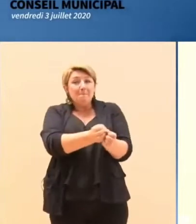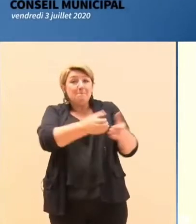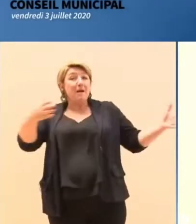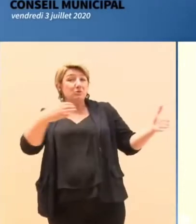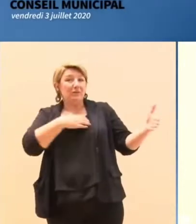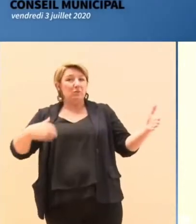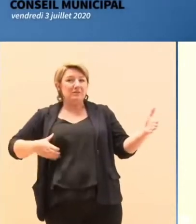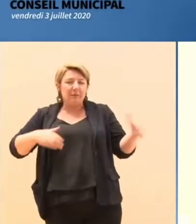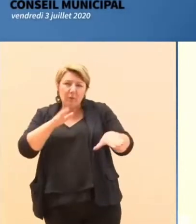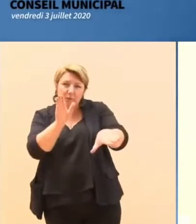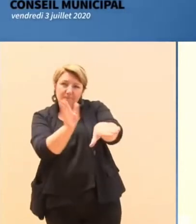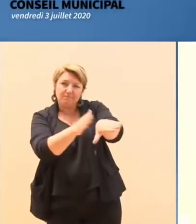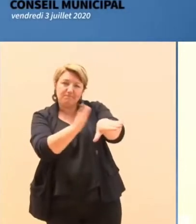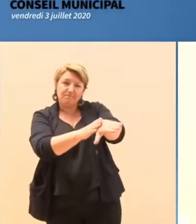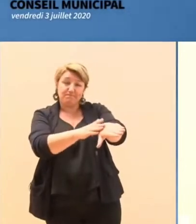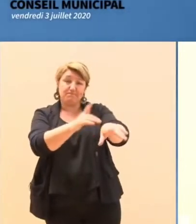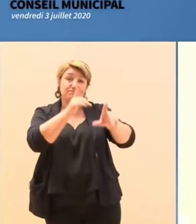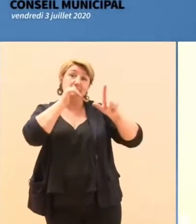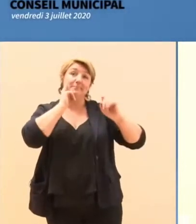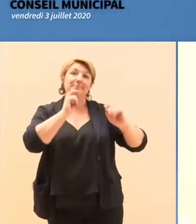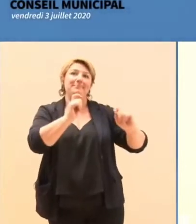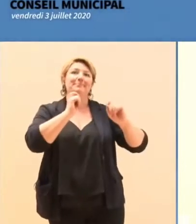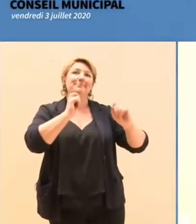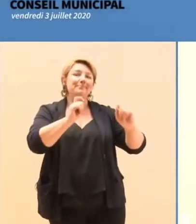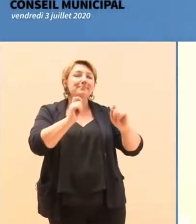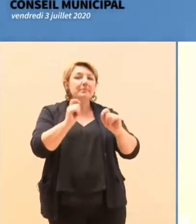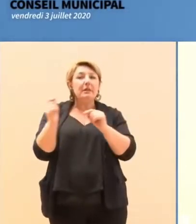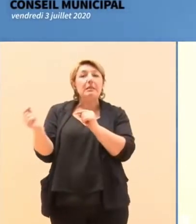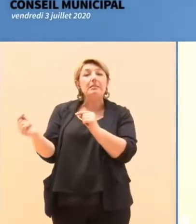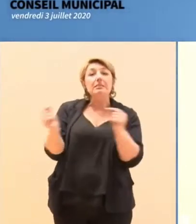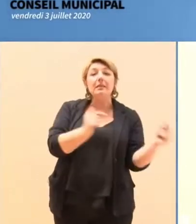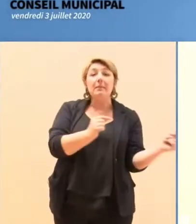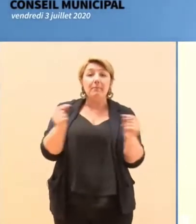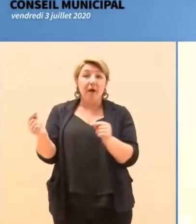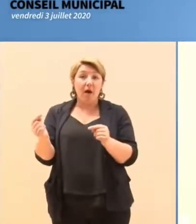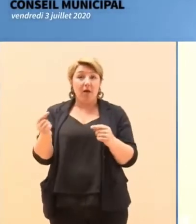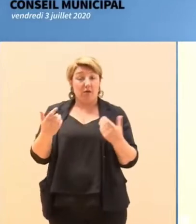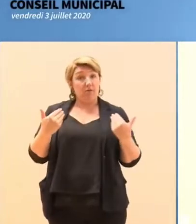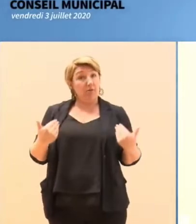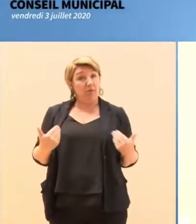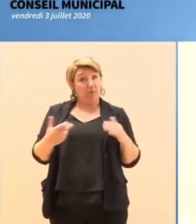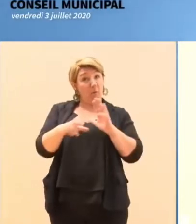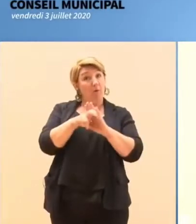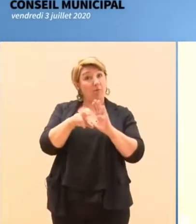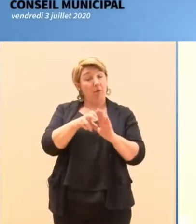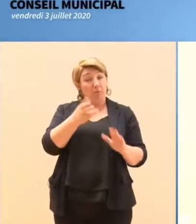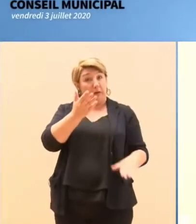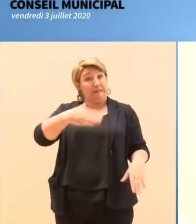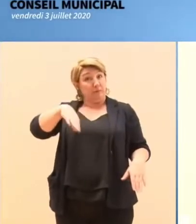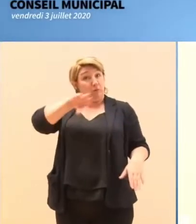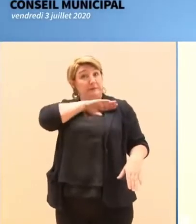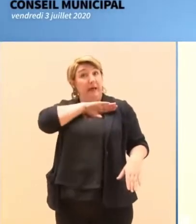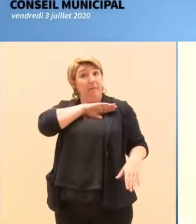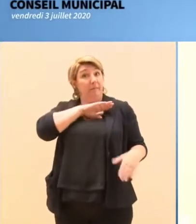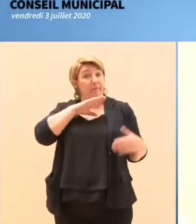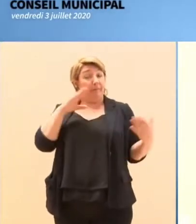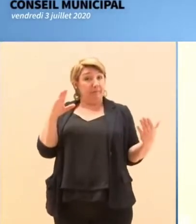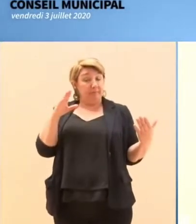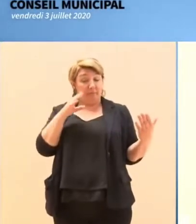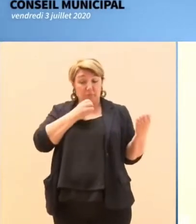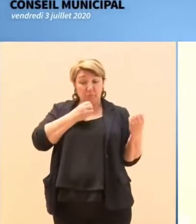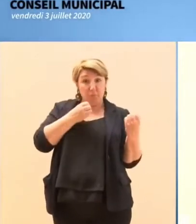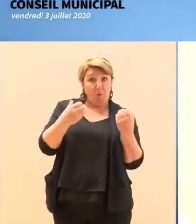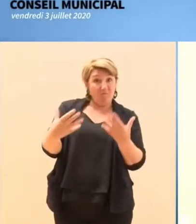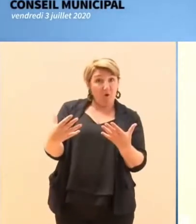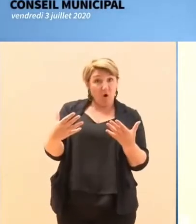municipale sur le débat qui va incomber à Grenoble et qui va rendre incertain